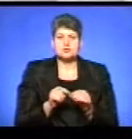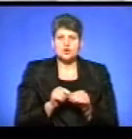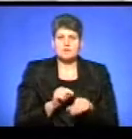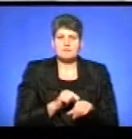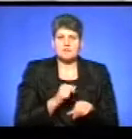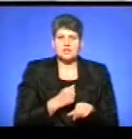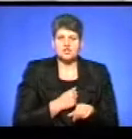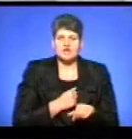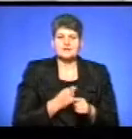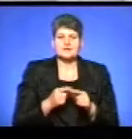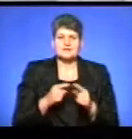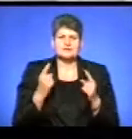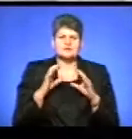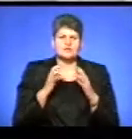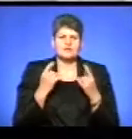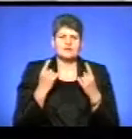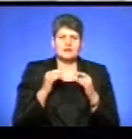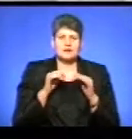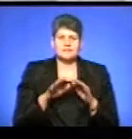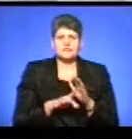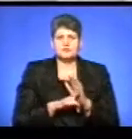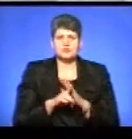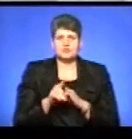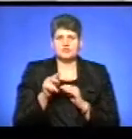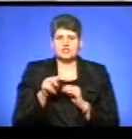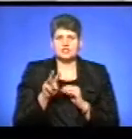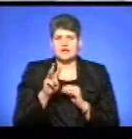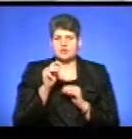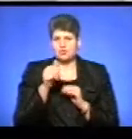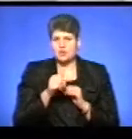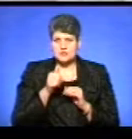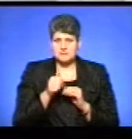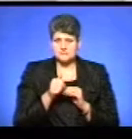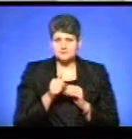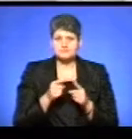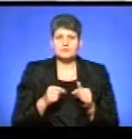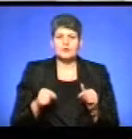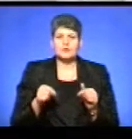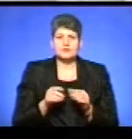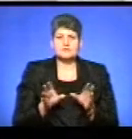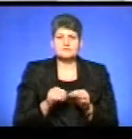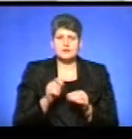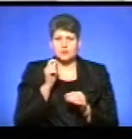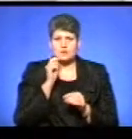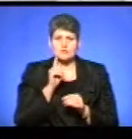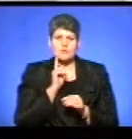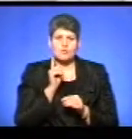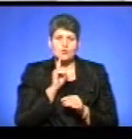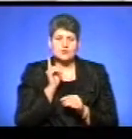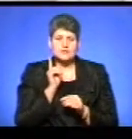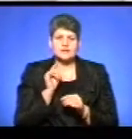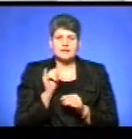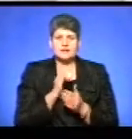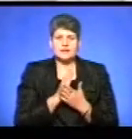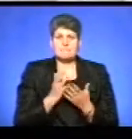світова велика акція, яка була започаткована в 2003 році організацією «Спілка української молоді» і